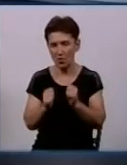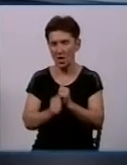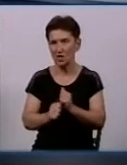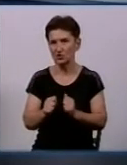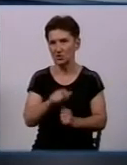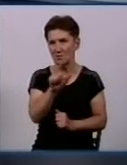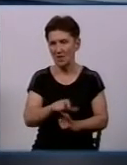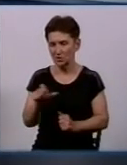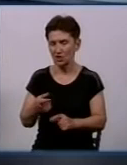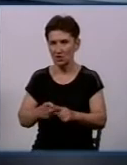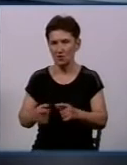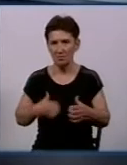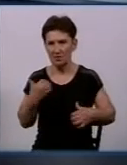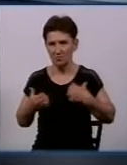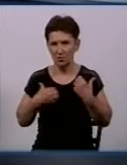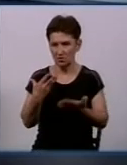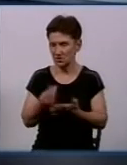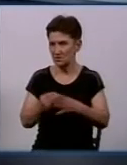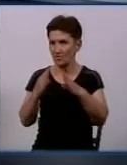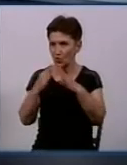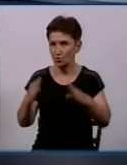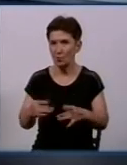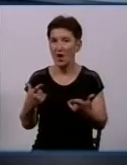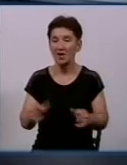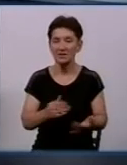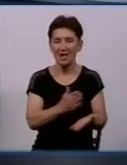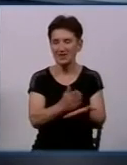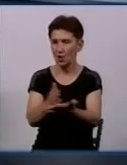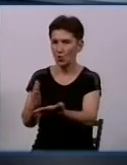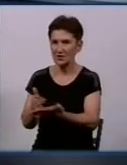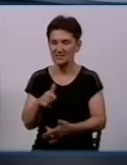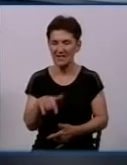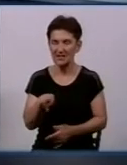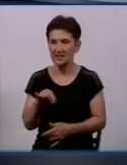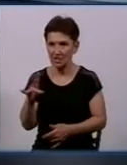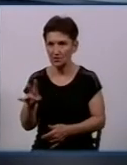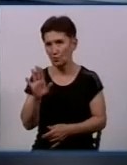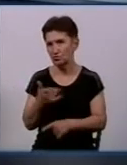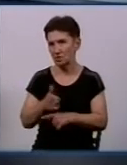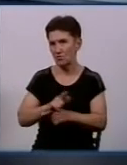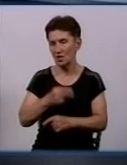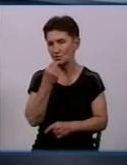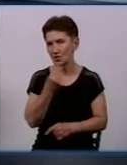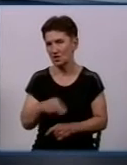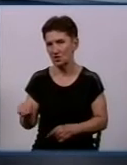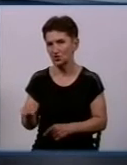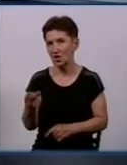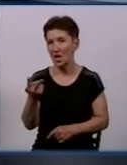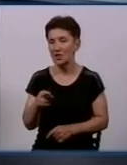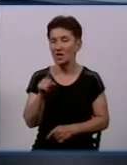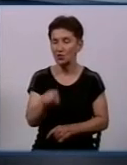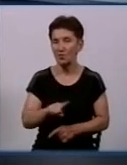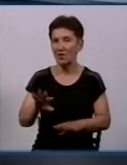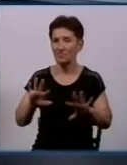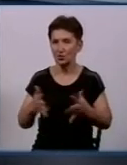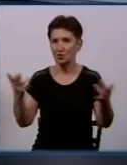Пробується про своє майно, має знати, де цей гідрант знаходиться, і це буде набагато краще. Для того, що, якщо буде